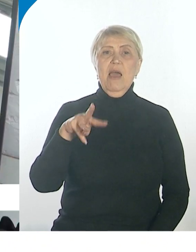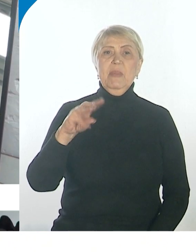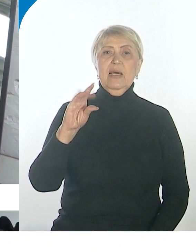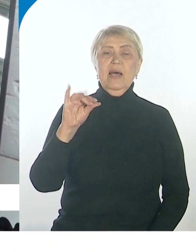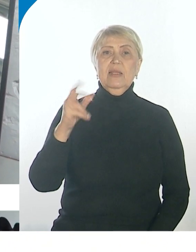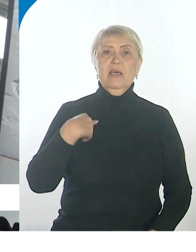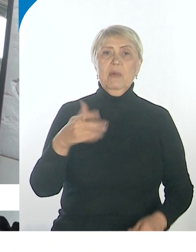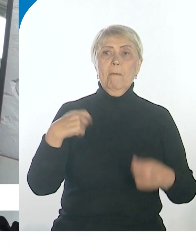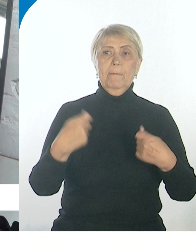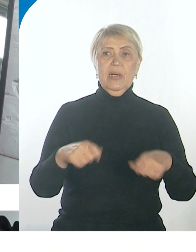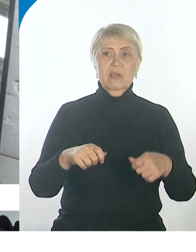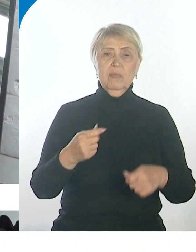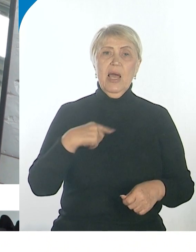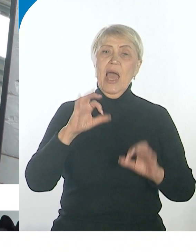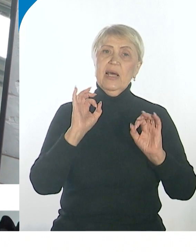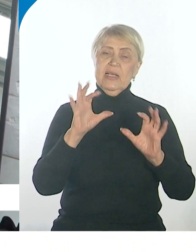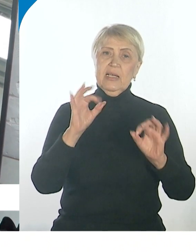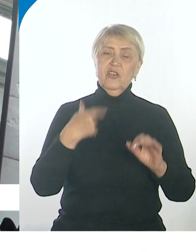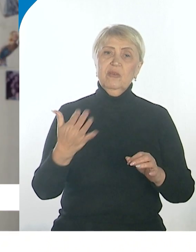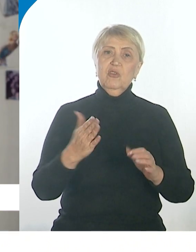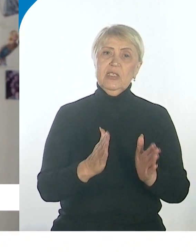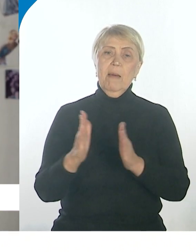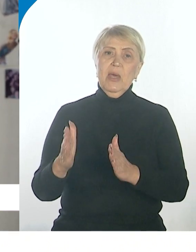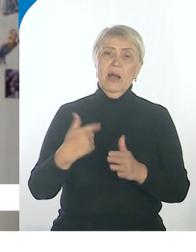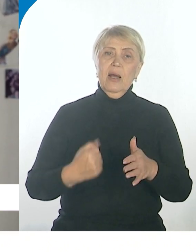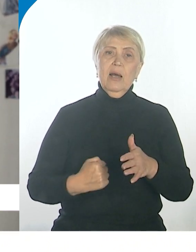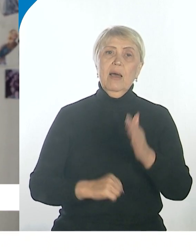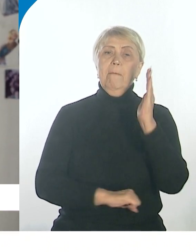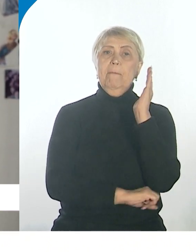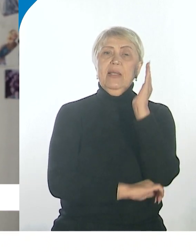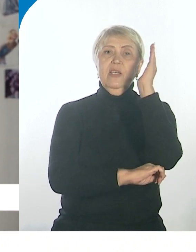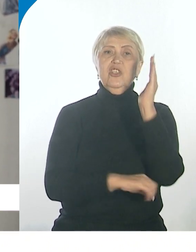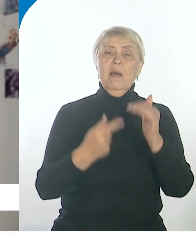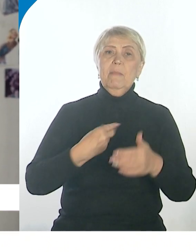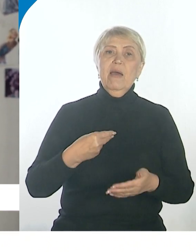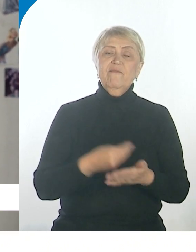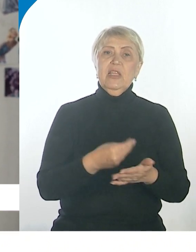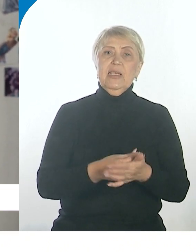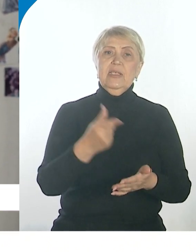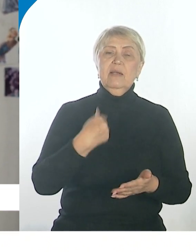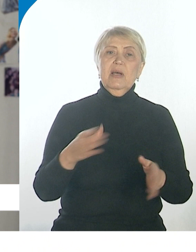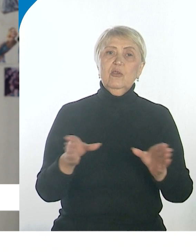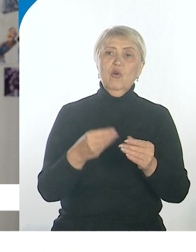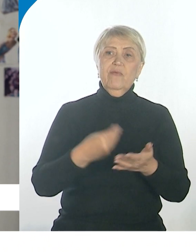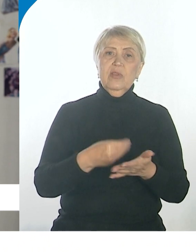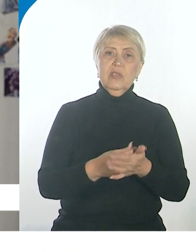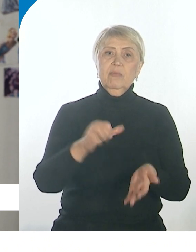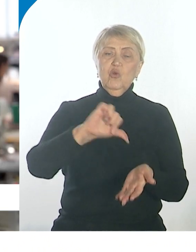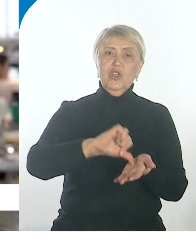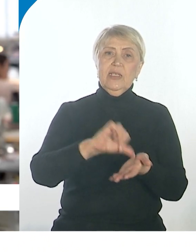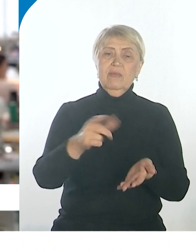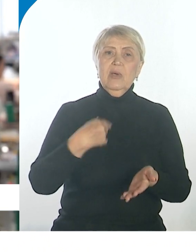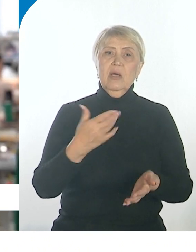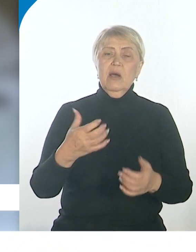в ту страну. И расскажем о мерах поддержки от центра экспорта. Мы финансируем, софинансируем участие в